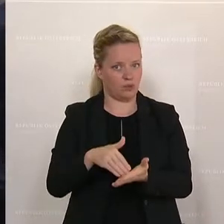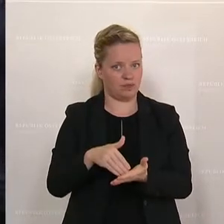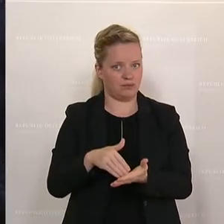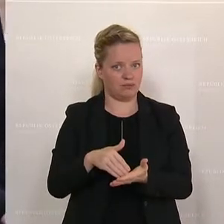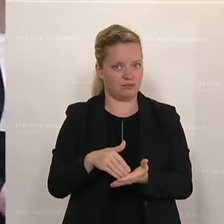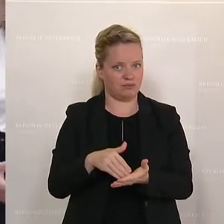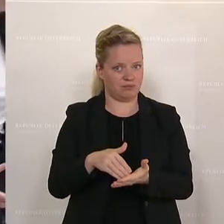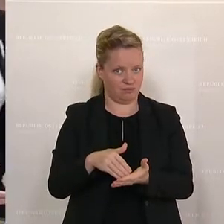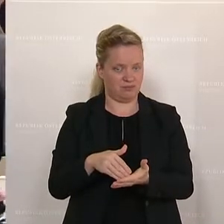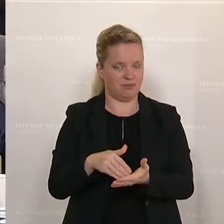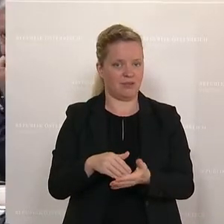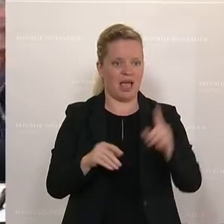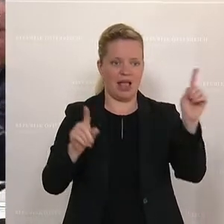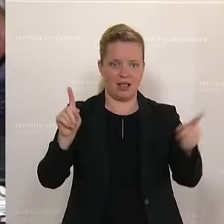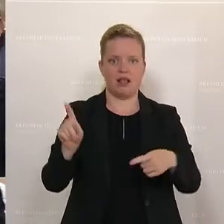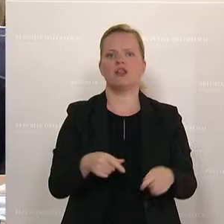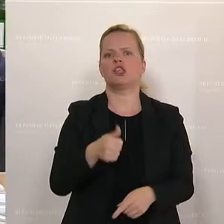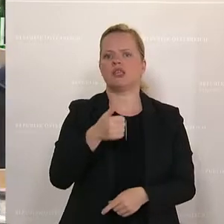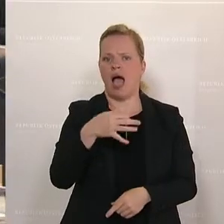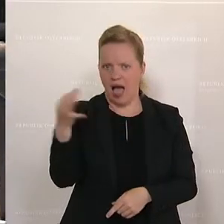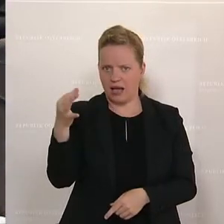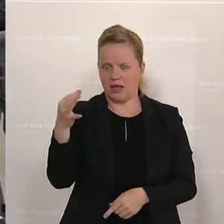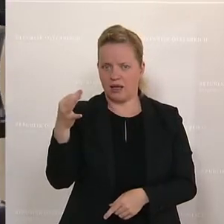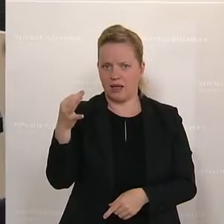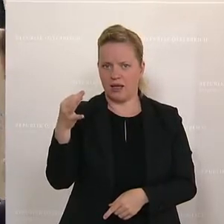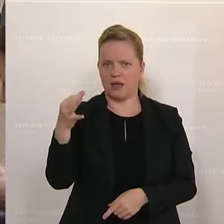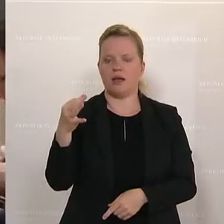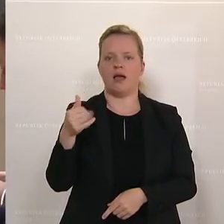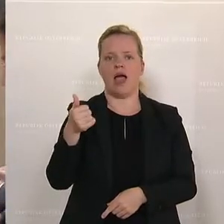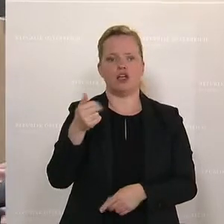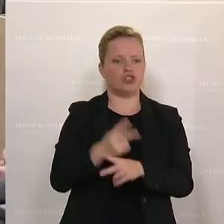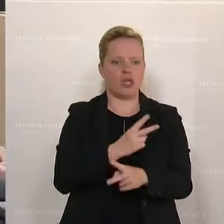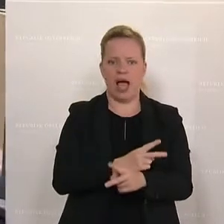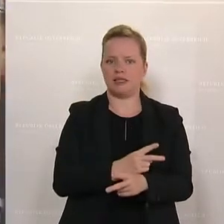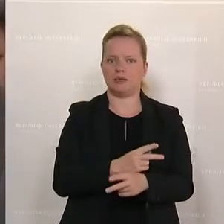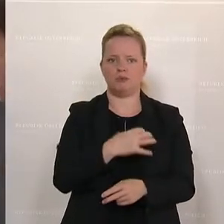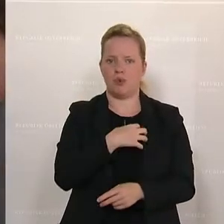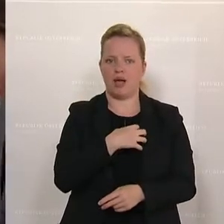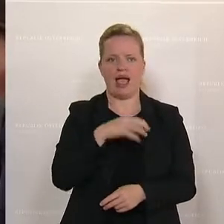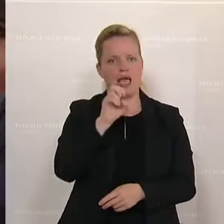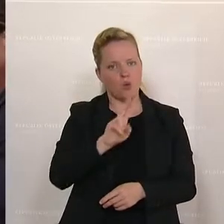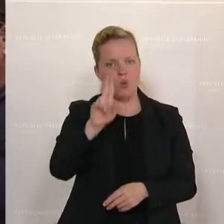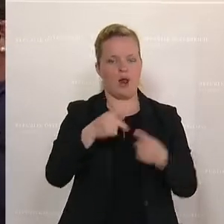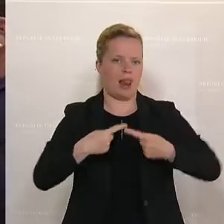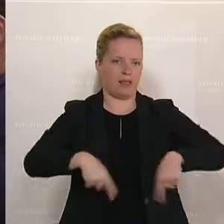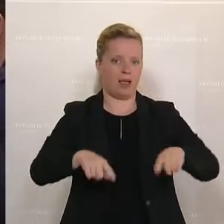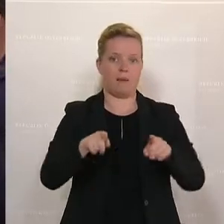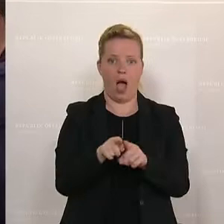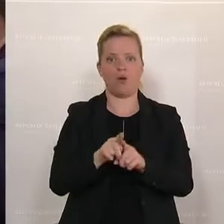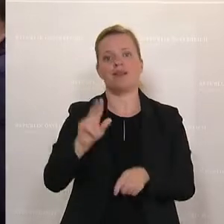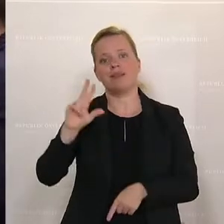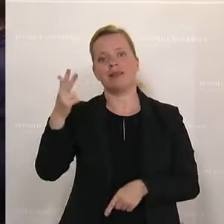oftmals Tagesentsendungen, wo Staatsbürger aus EU-Ländern oder mittlerweile auch aus